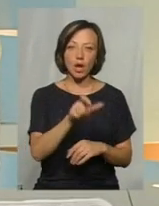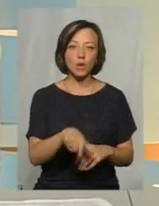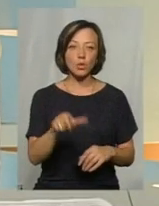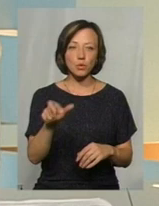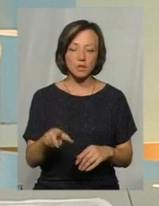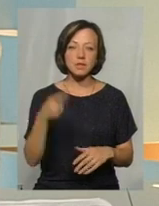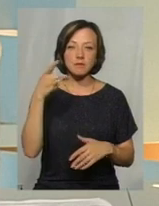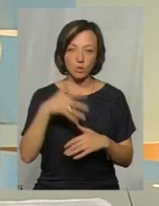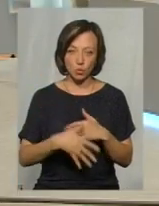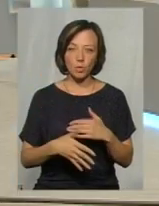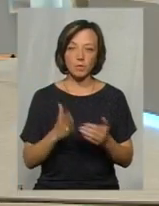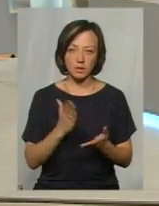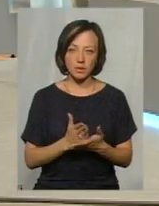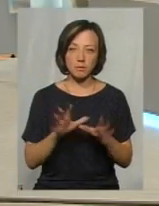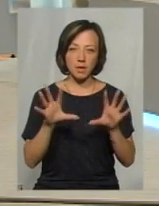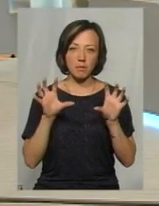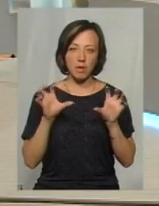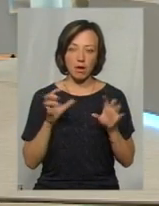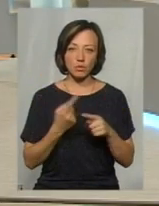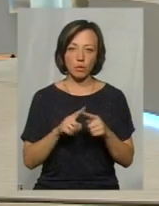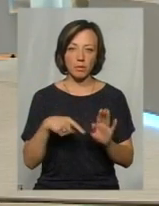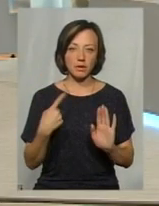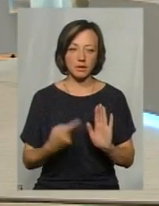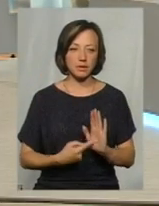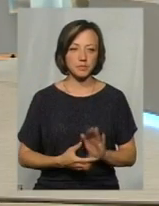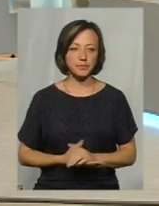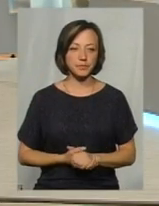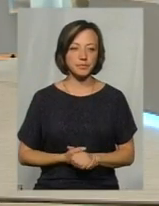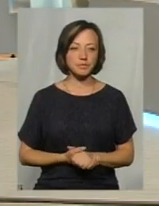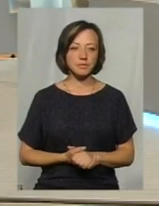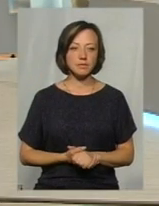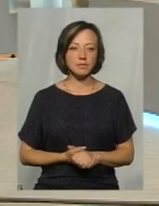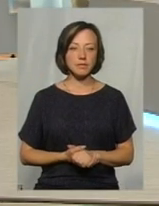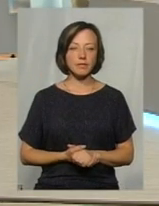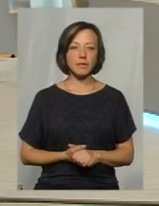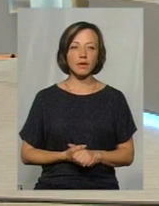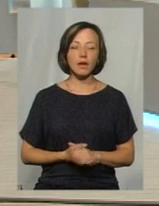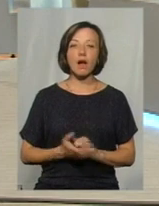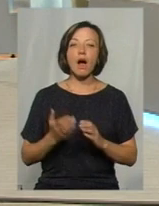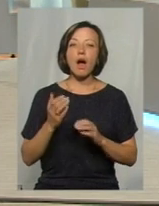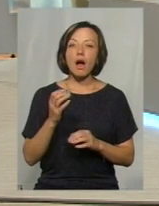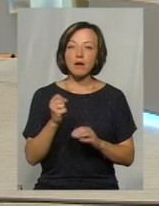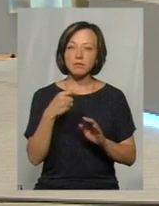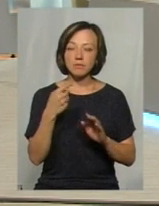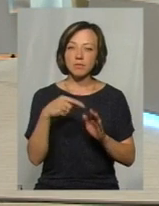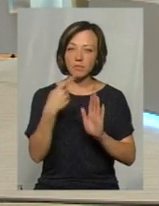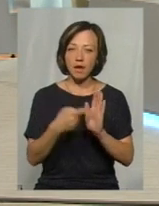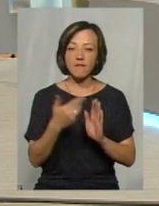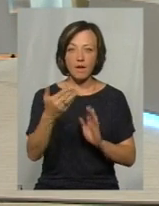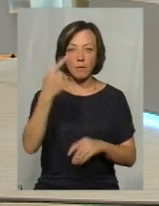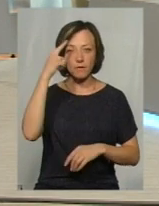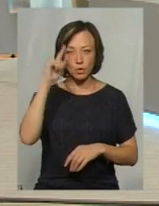свідомі сприймати екологічну тему. Анастасія, а чи вам відомі приклади відмови